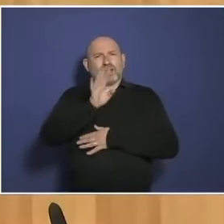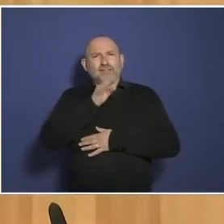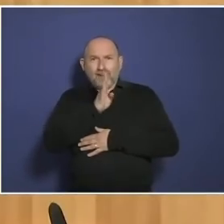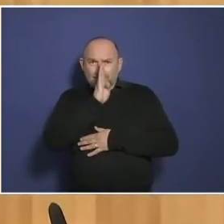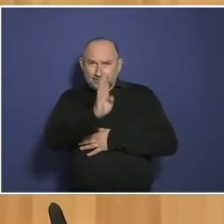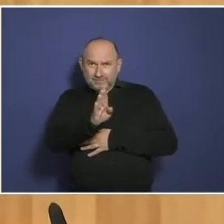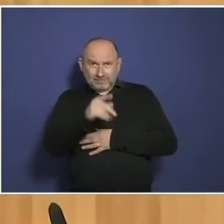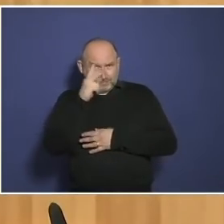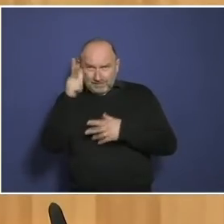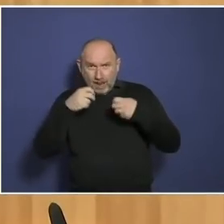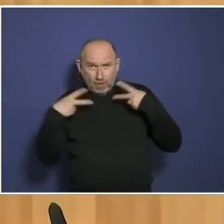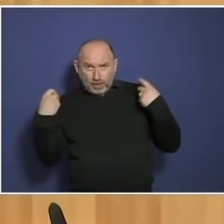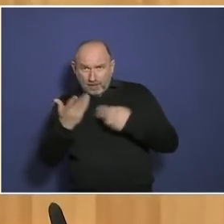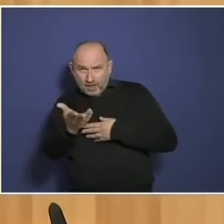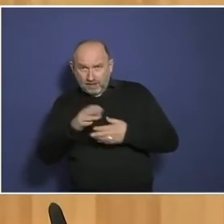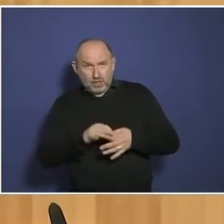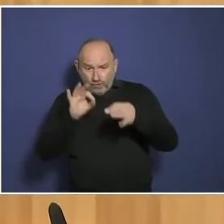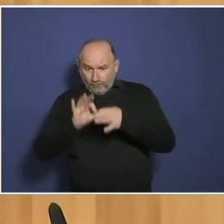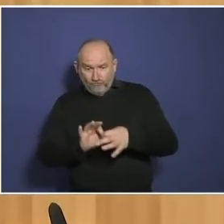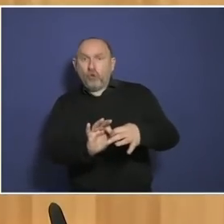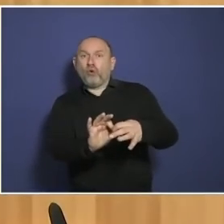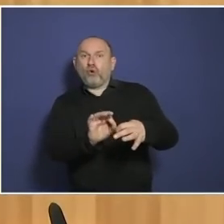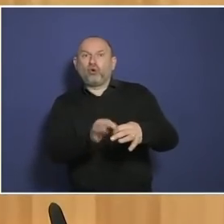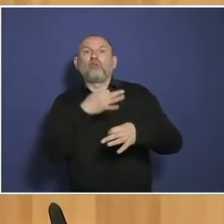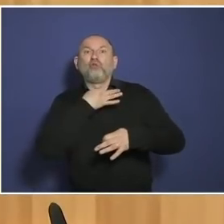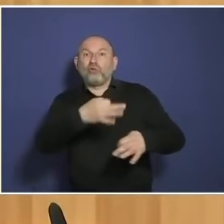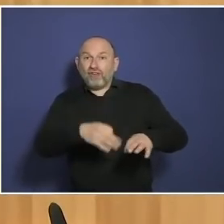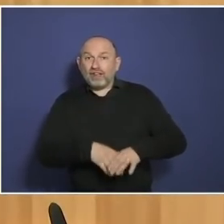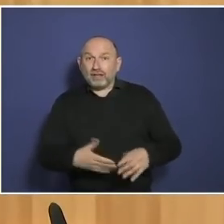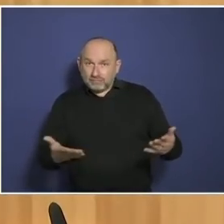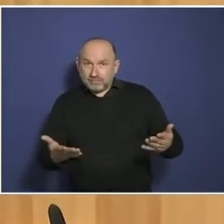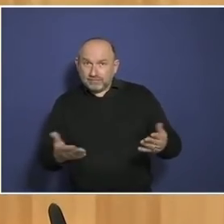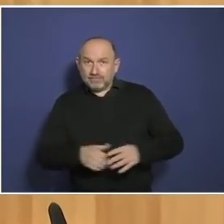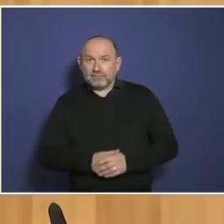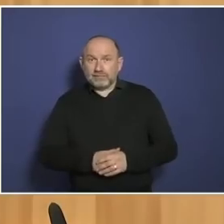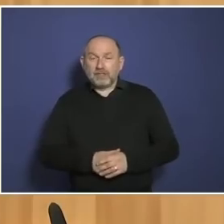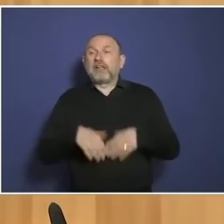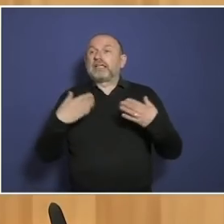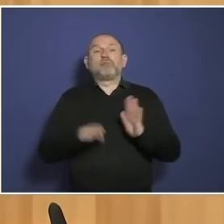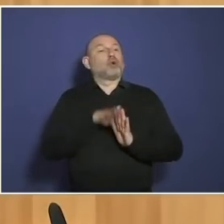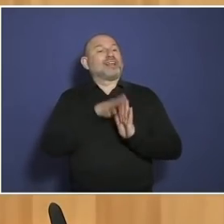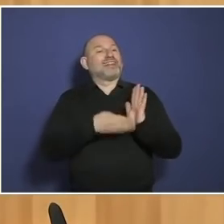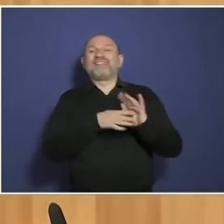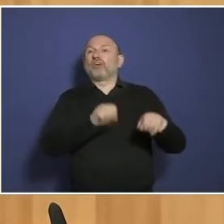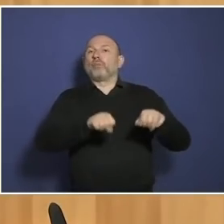ist eine Führung notwendig. Man hätte sich vorstellen können, andere hätten vielleicht eine Richtlinienkompetenz gezogen, wenn es auch schwierig ist.